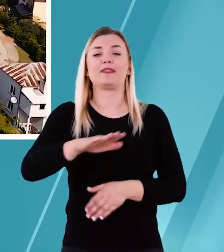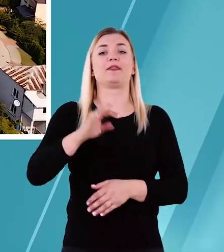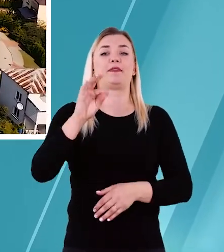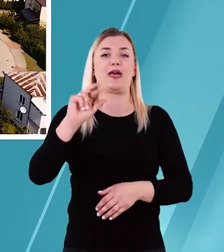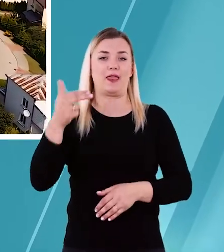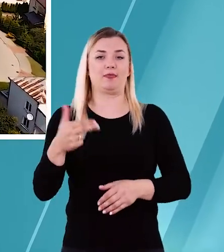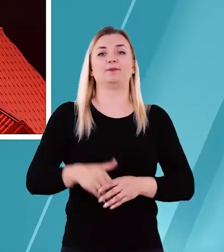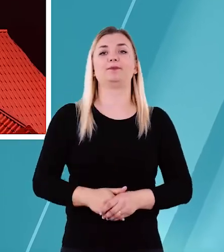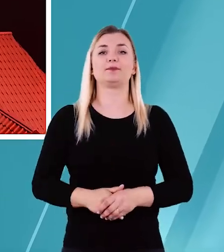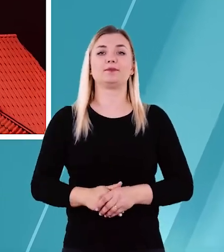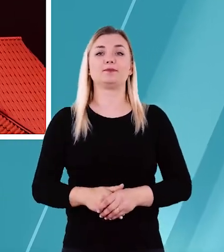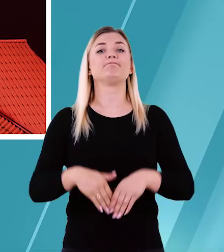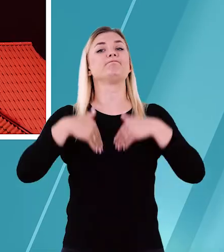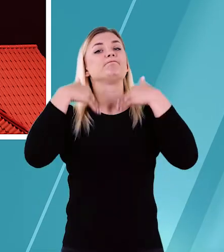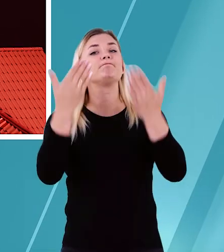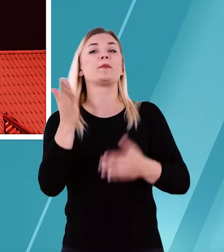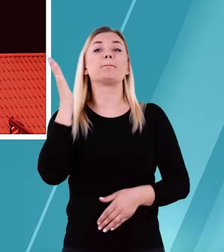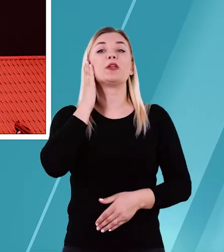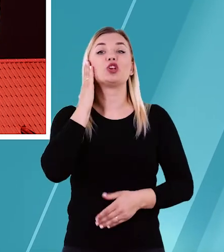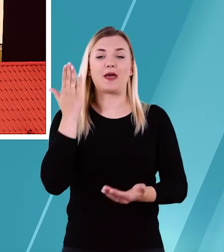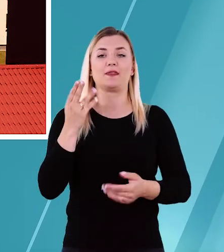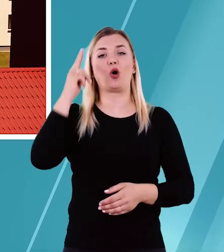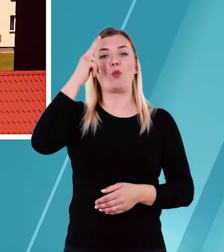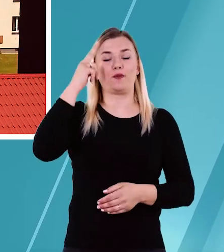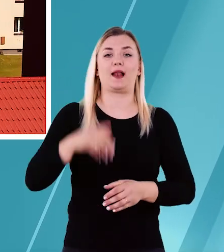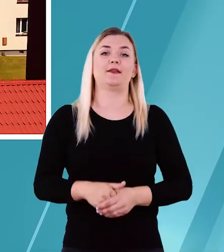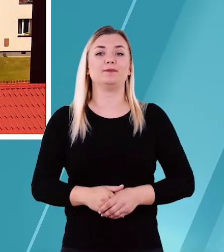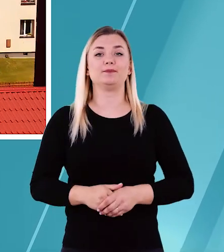terenu, przydziela mieszkania komunalne,